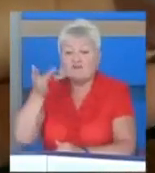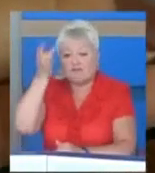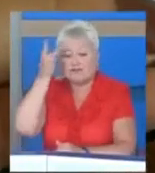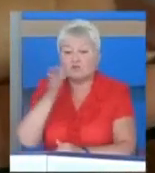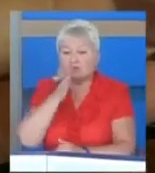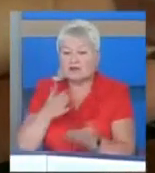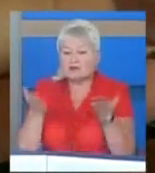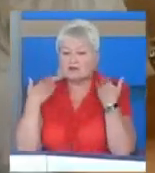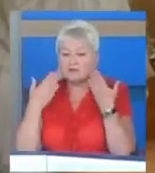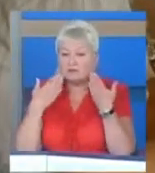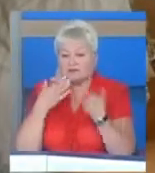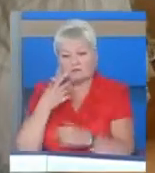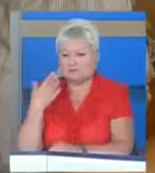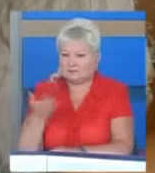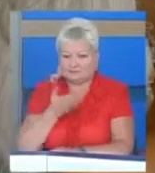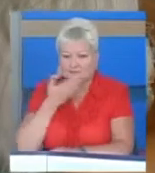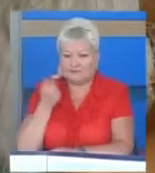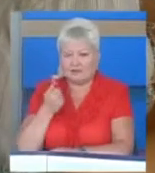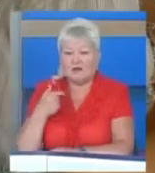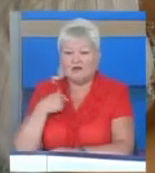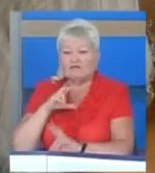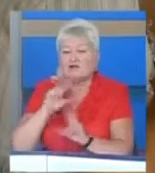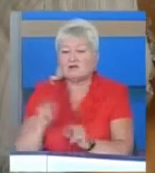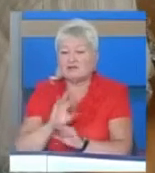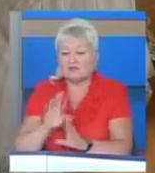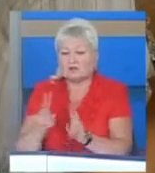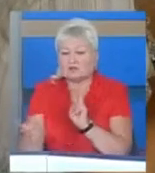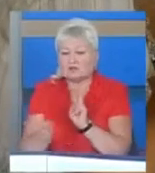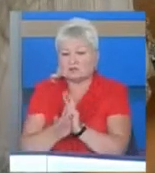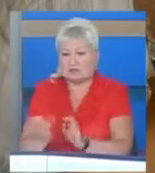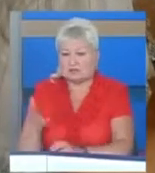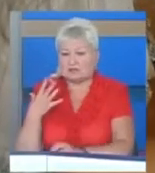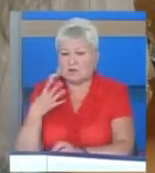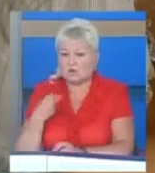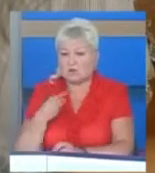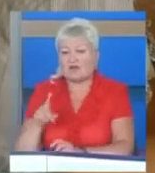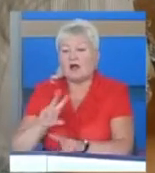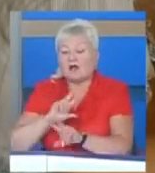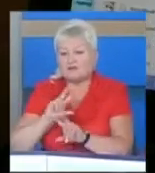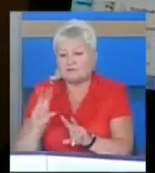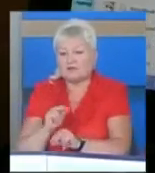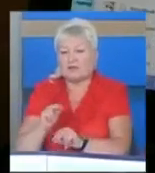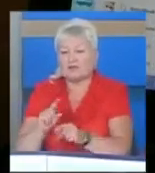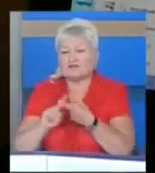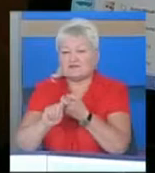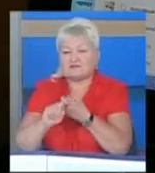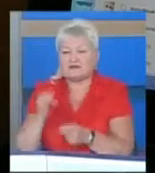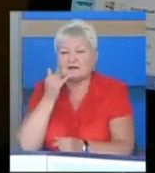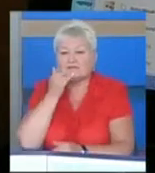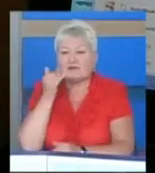для відпочинку – катма. Нам не вдалося з ним зустрітися у Львові, але вдалося зв'язатися телефоном.